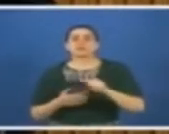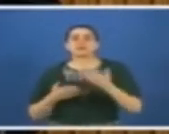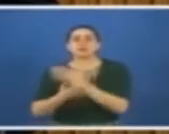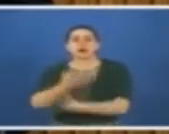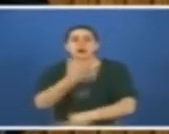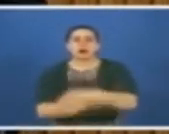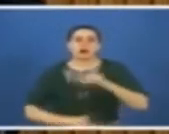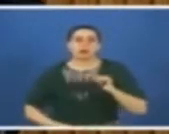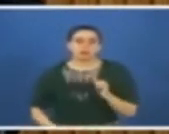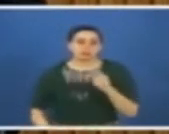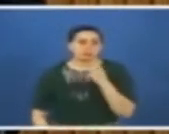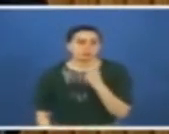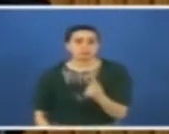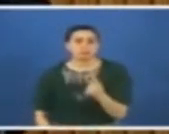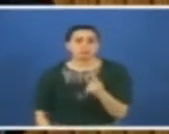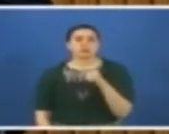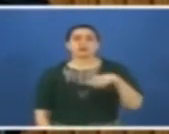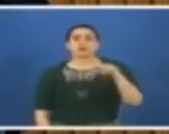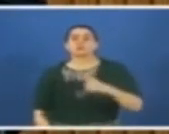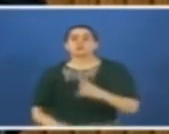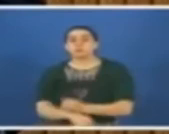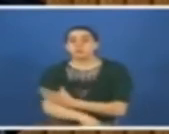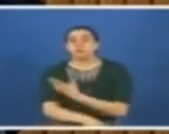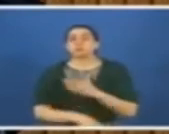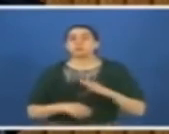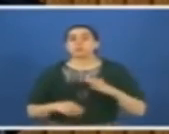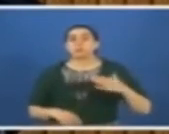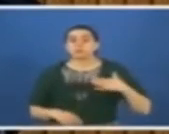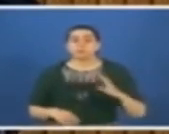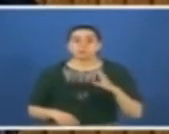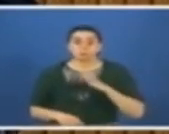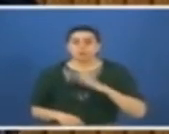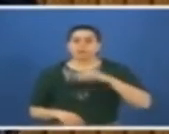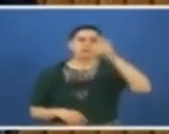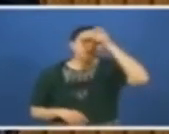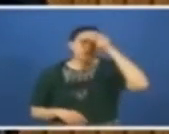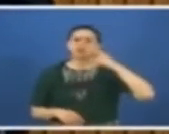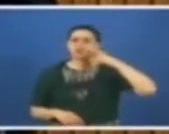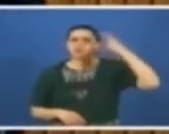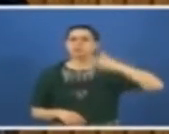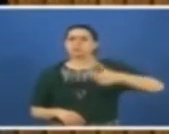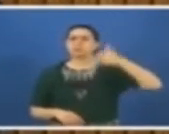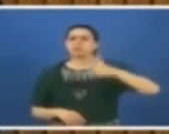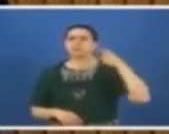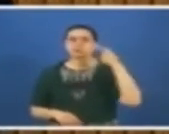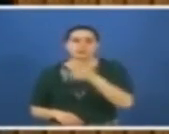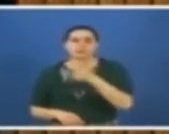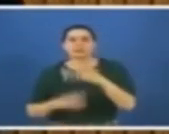sesleniyorum. Onuru ve gururlu ne zamandan beri Türkiye Cumhuriyeti'nin Cumhurbaşkanı